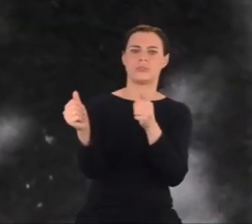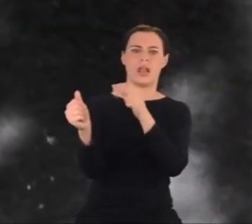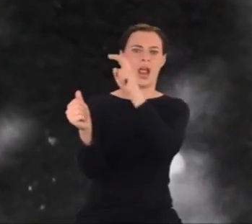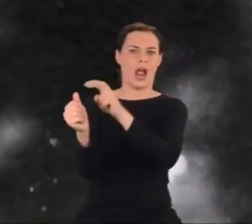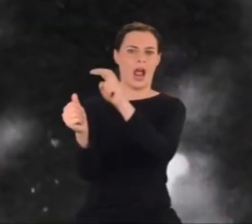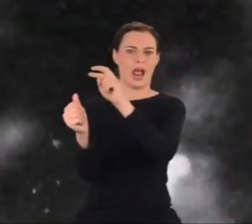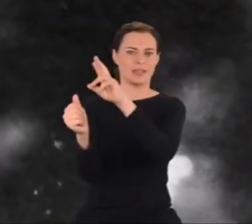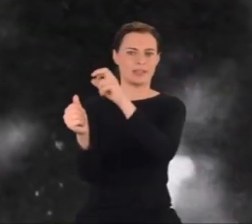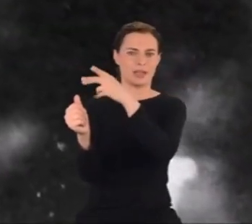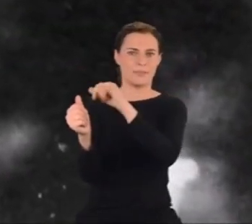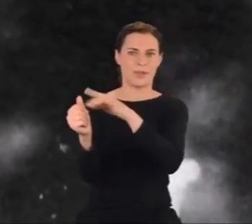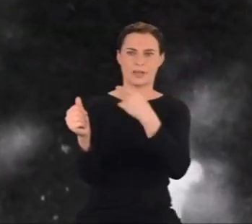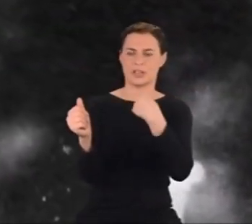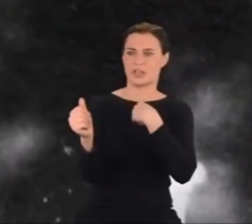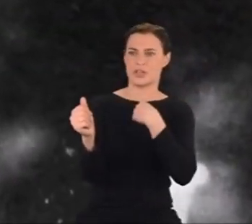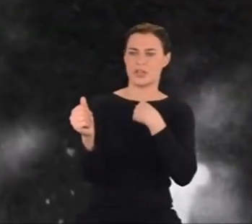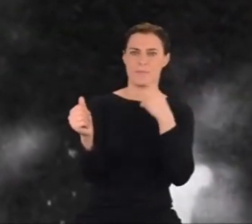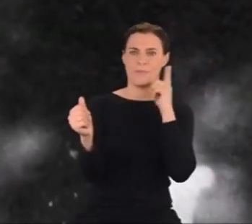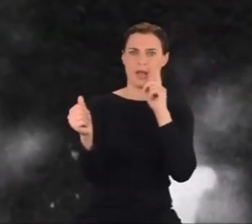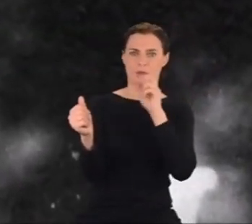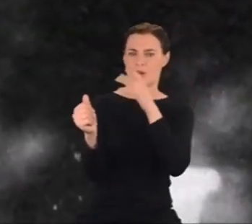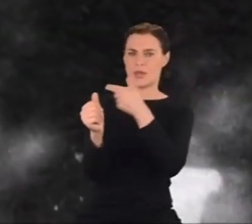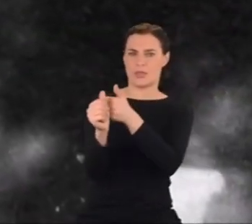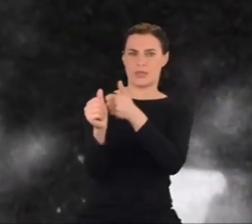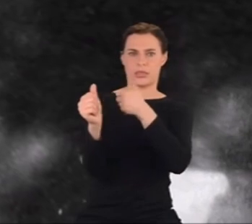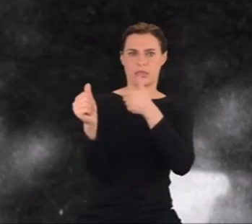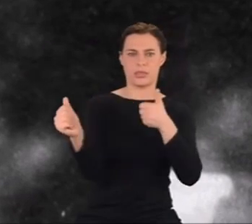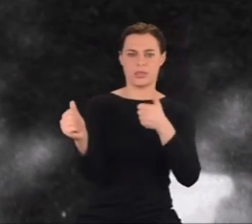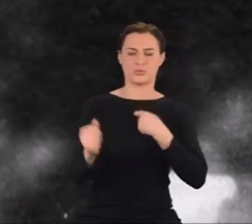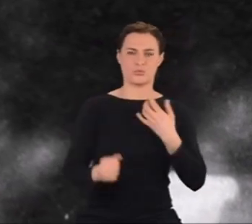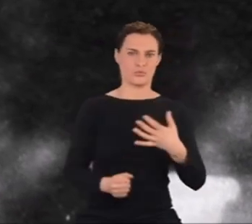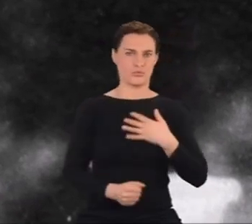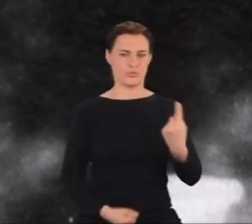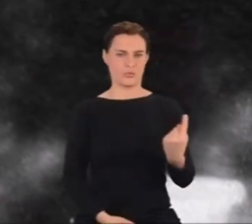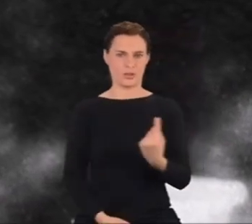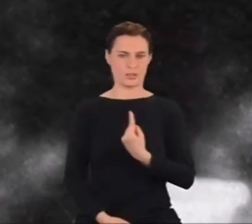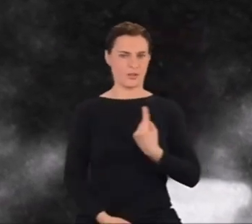podobnie jak wielu geniuszy jest skazany na samotność.